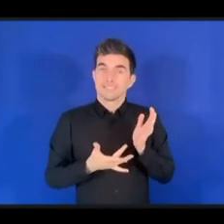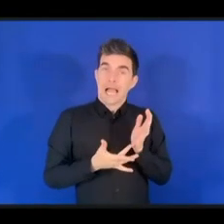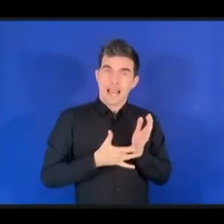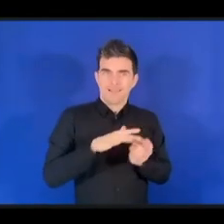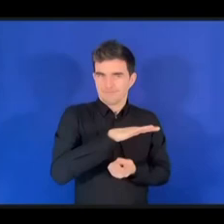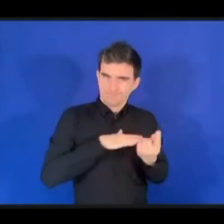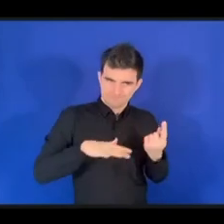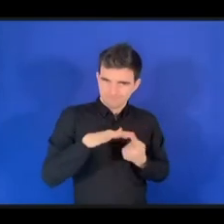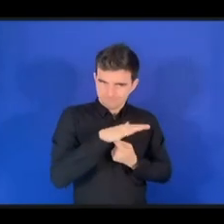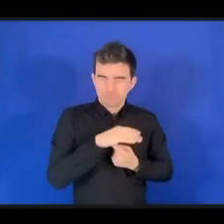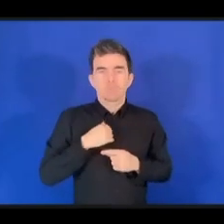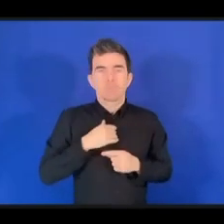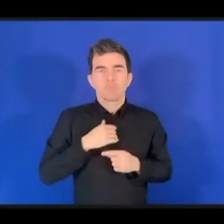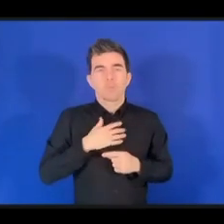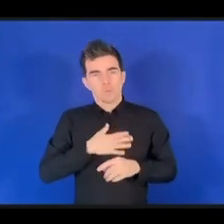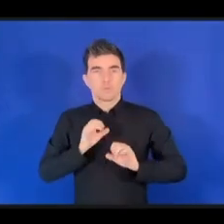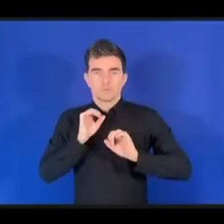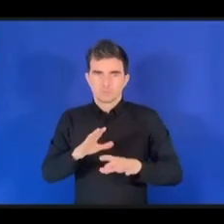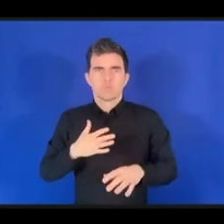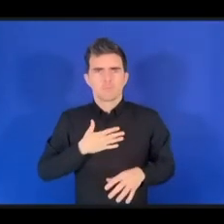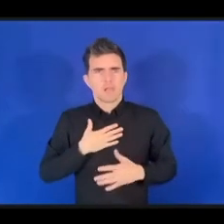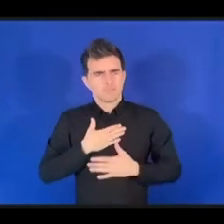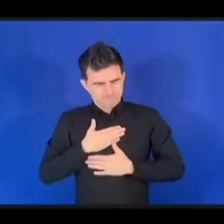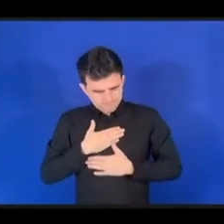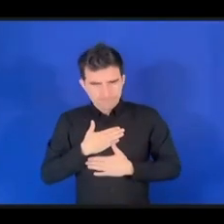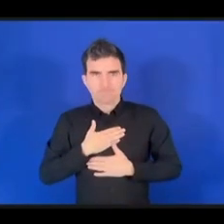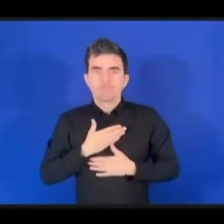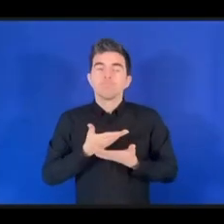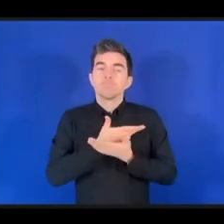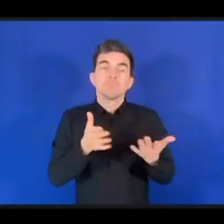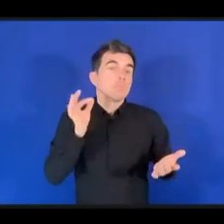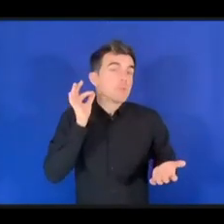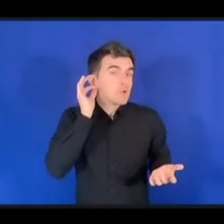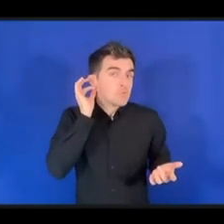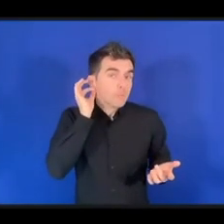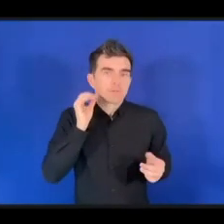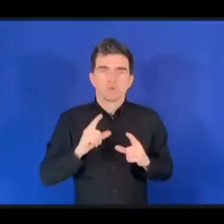правительству Японии, Министерству внутренних дел и коммуникации.